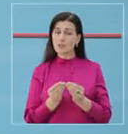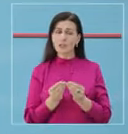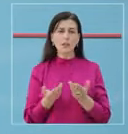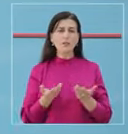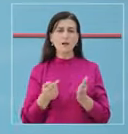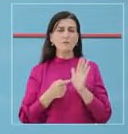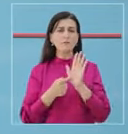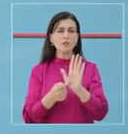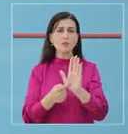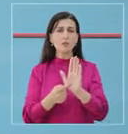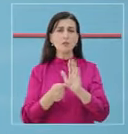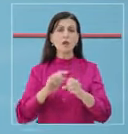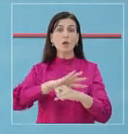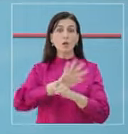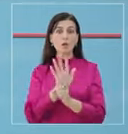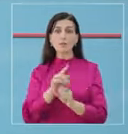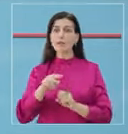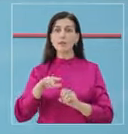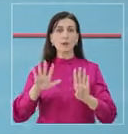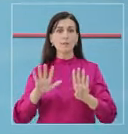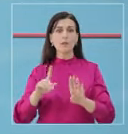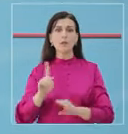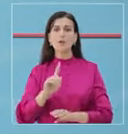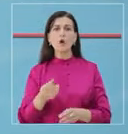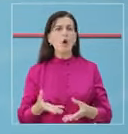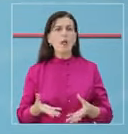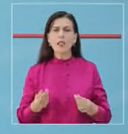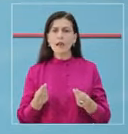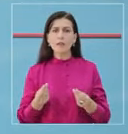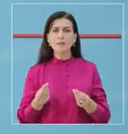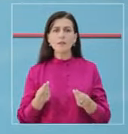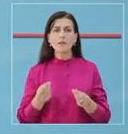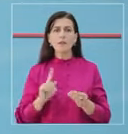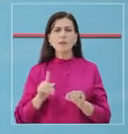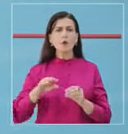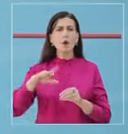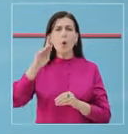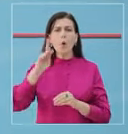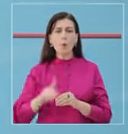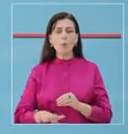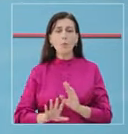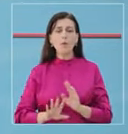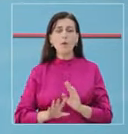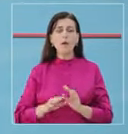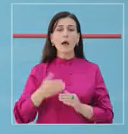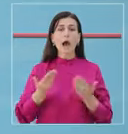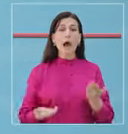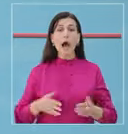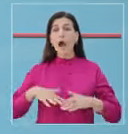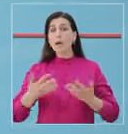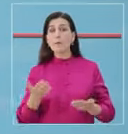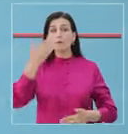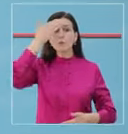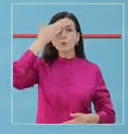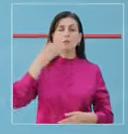të regon që COVID-19 nuk është lehtësuar, nuk është një zmundje e cila kalon